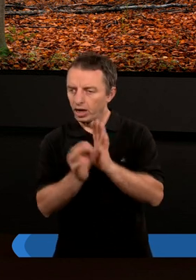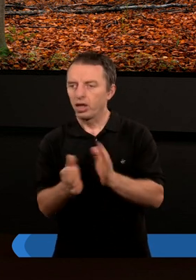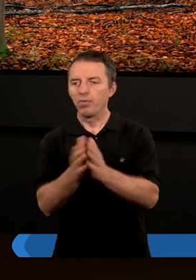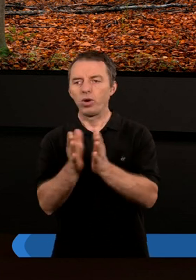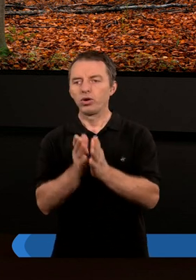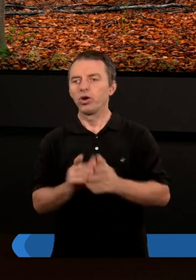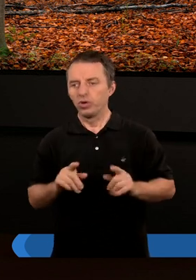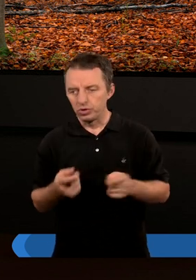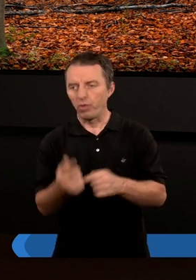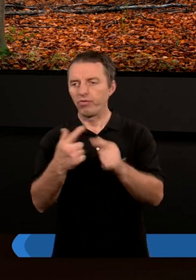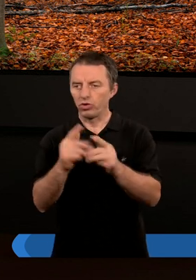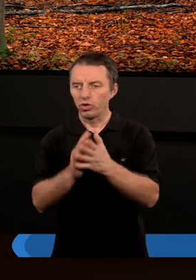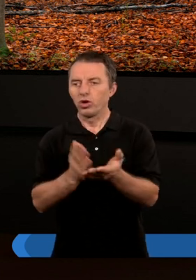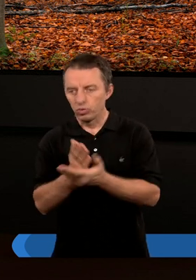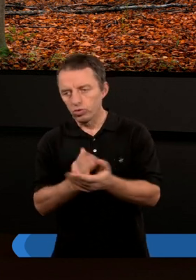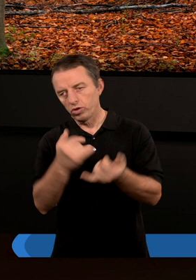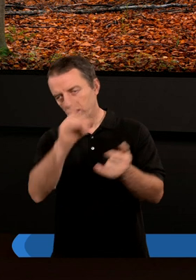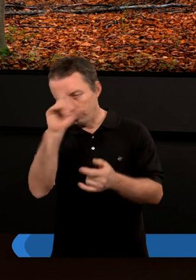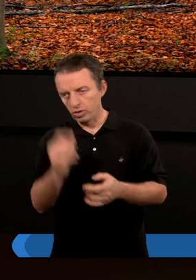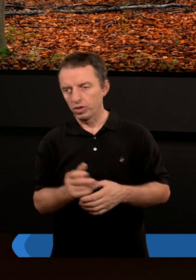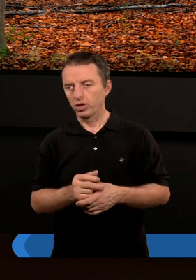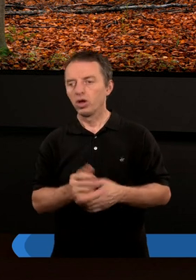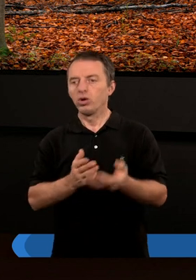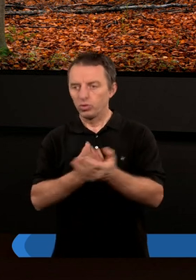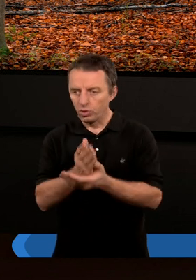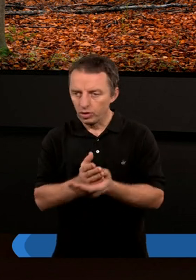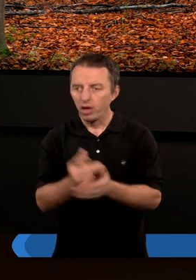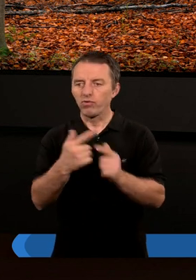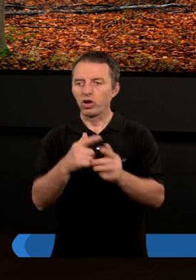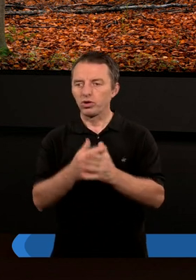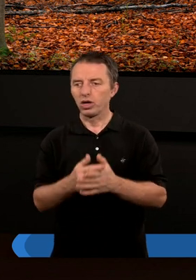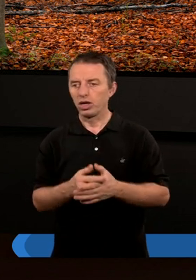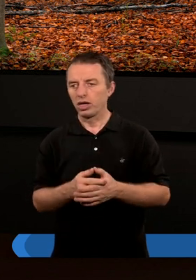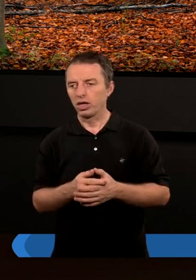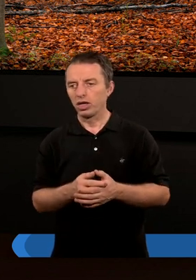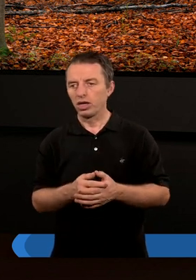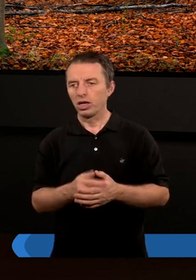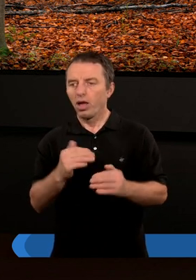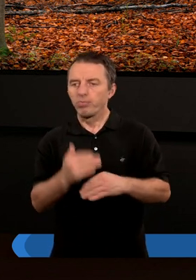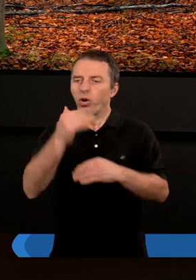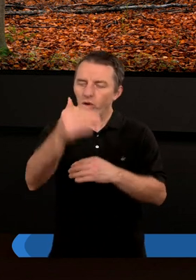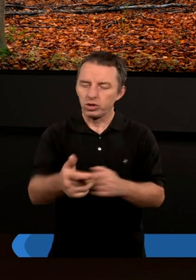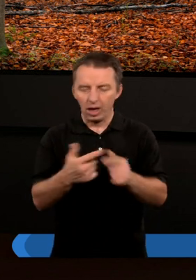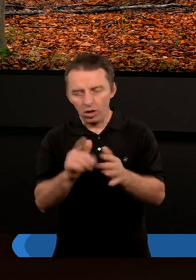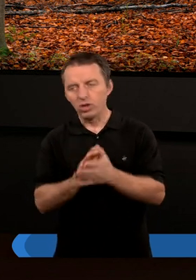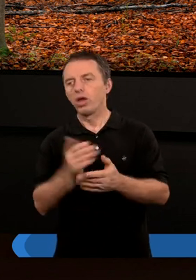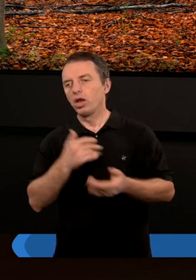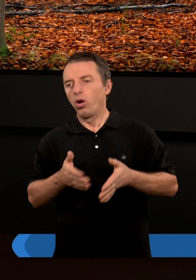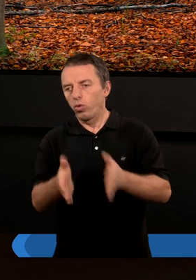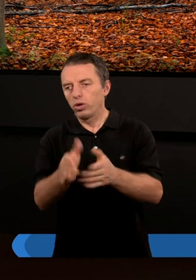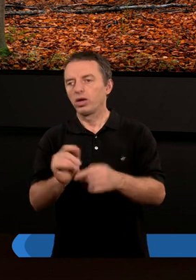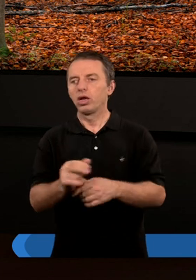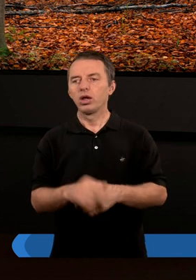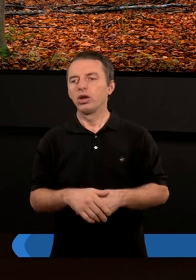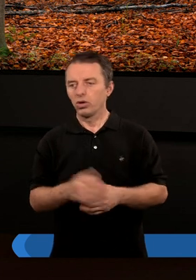regularnie się modlił, działał w kościele, służył innym ludziom, służył ludziom w kościele, tym poza kościołem, jak będę